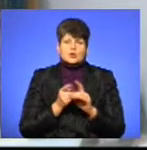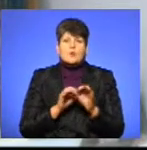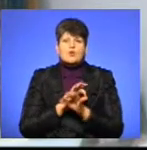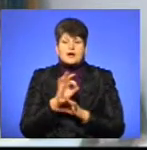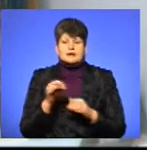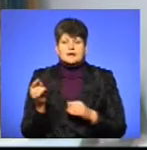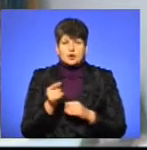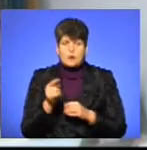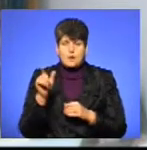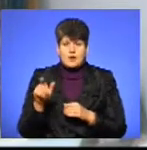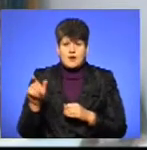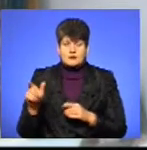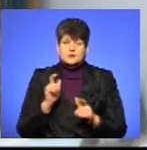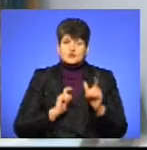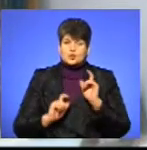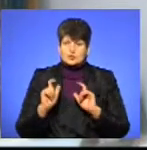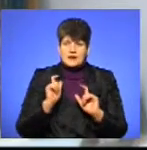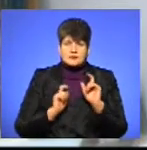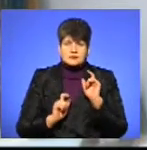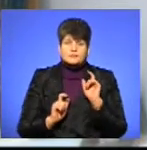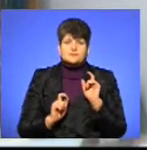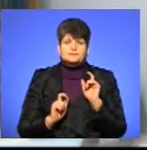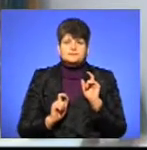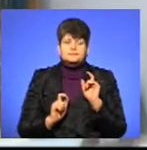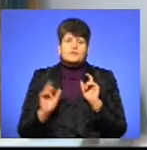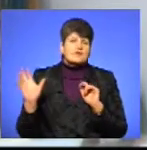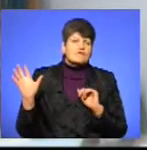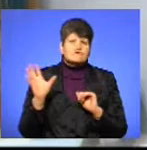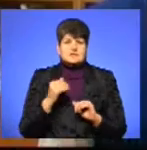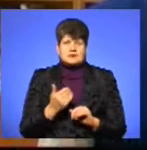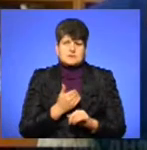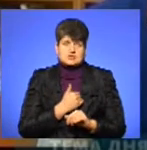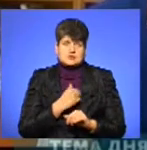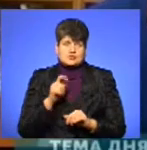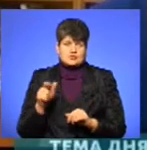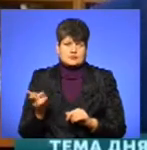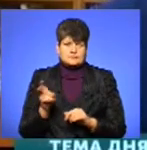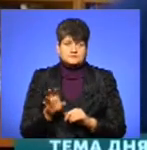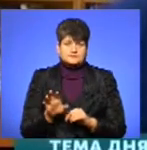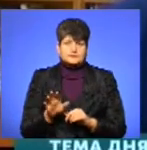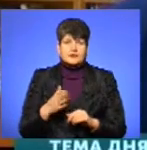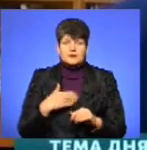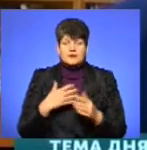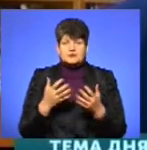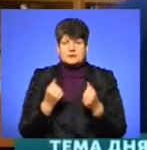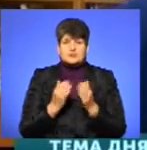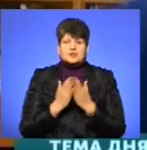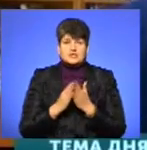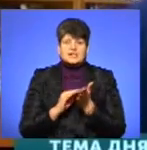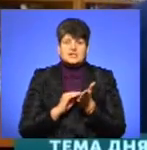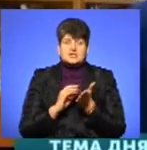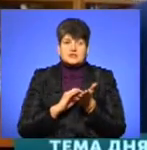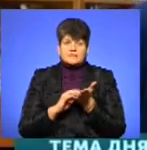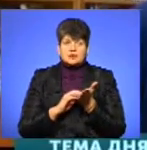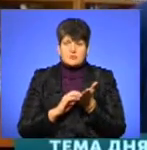тернополян, студентів, всіх бажаючих. До нас не входять книжки шрифтом Брайля, тобто